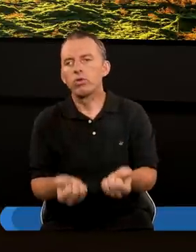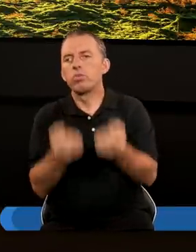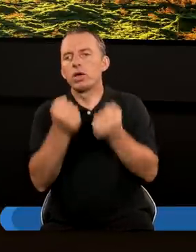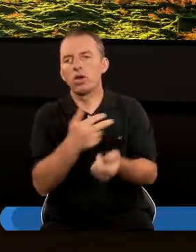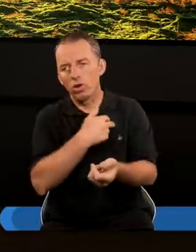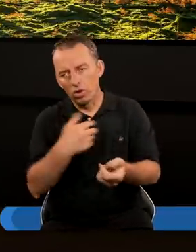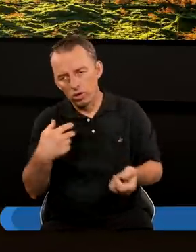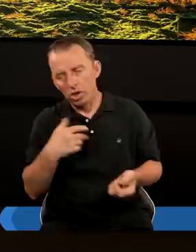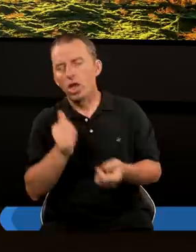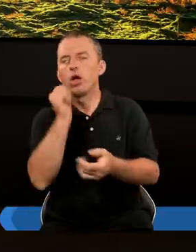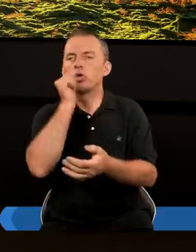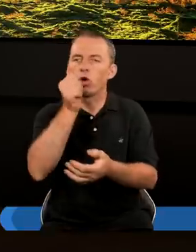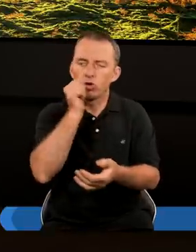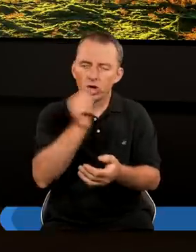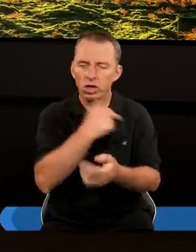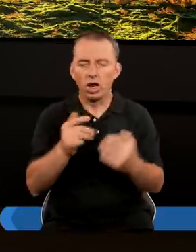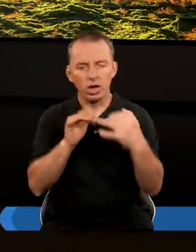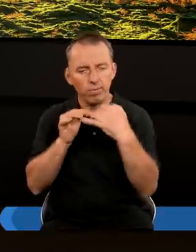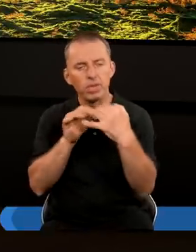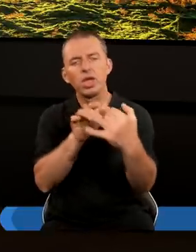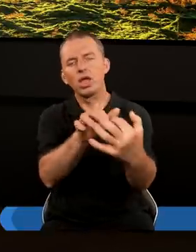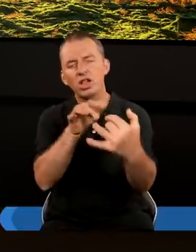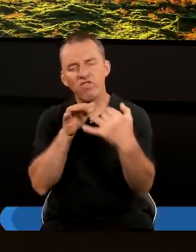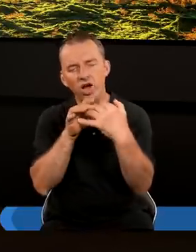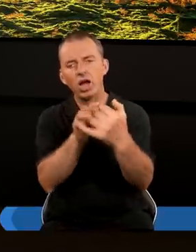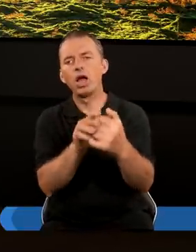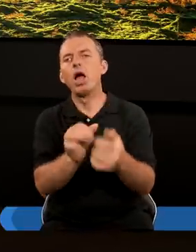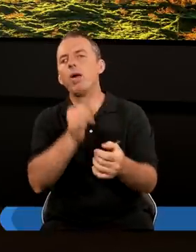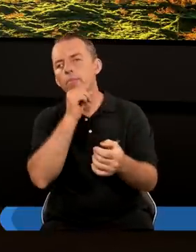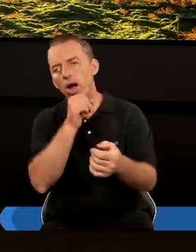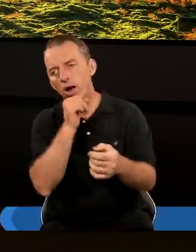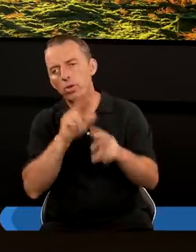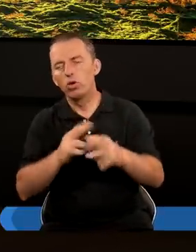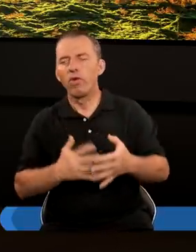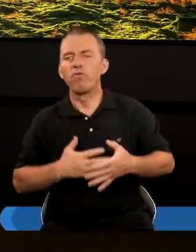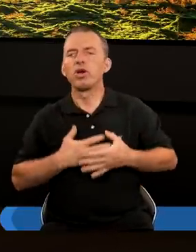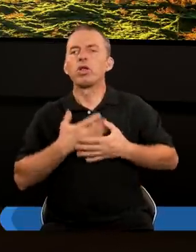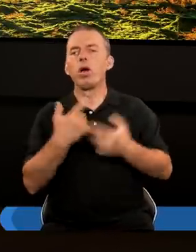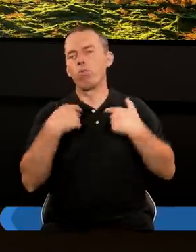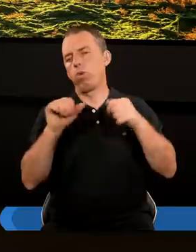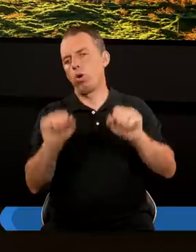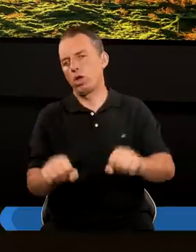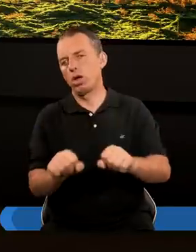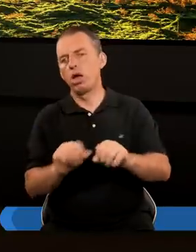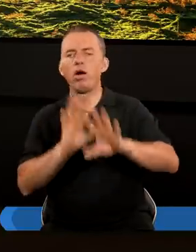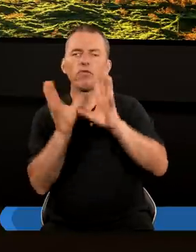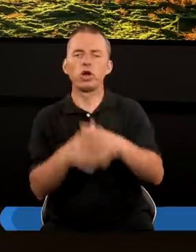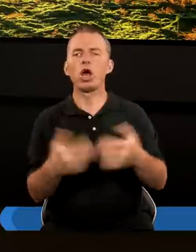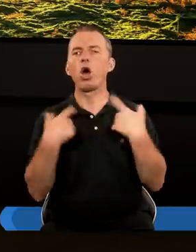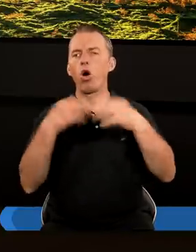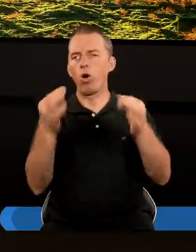wzmacniającą nas W codziennych naszych bitwach I Babilon Który wydaje się Taki potężny